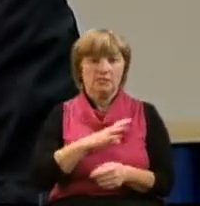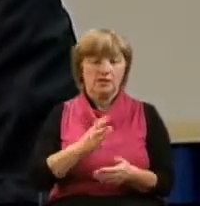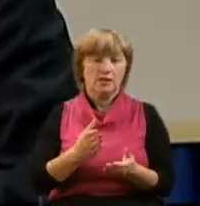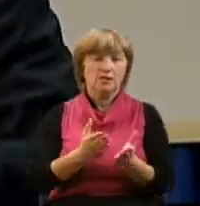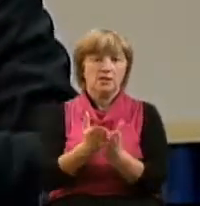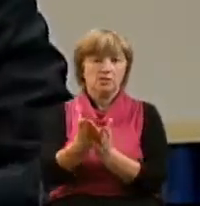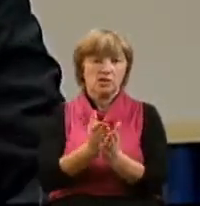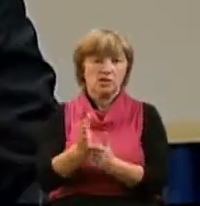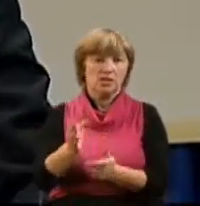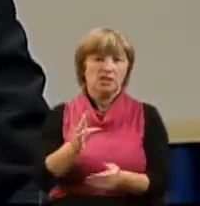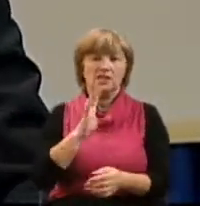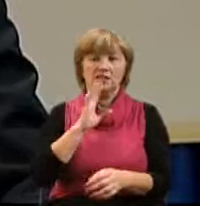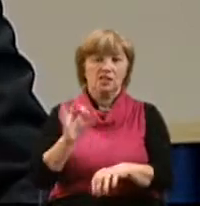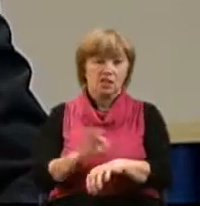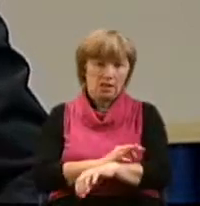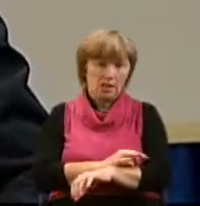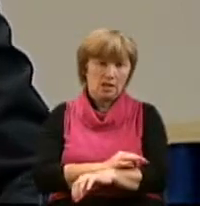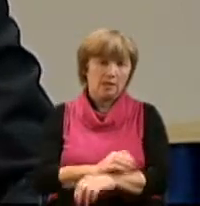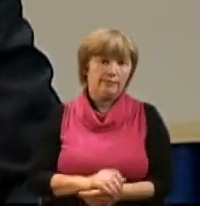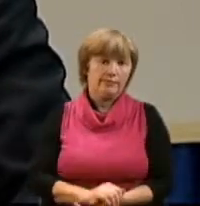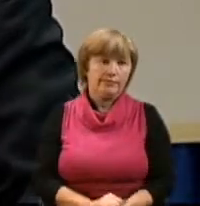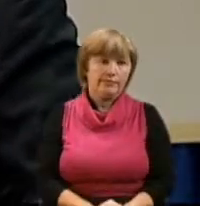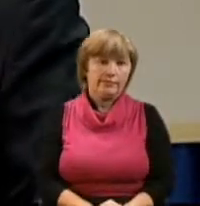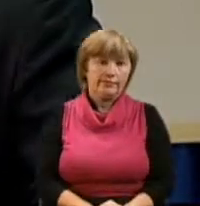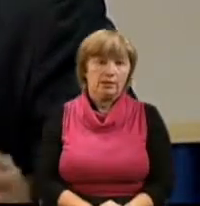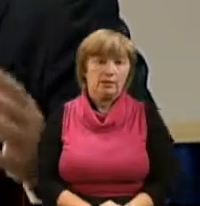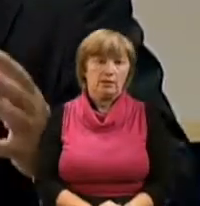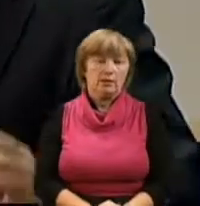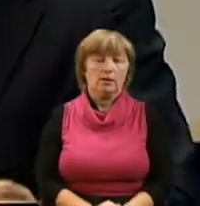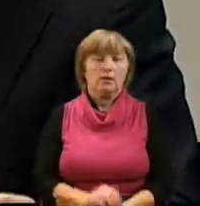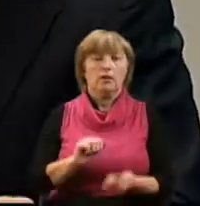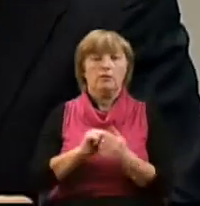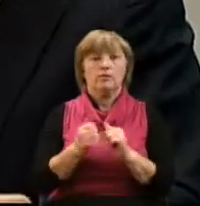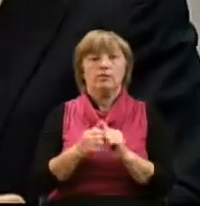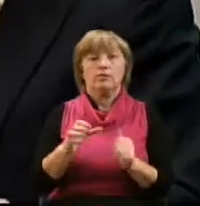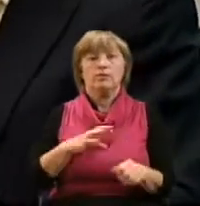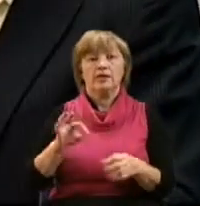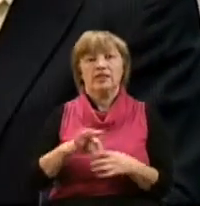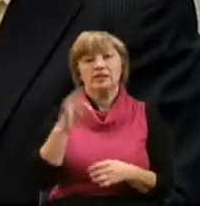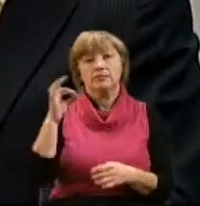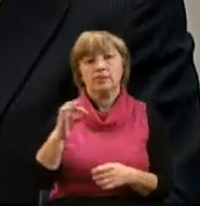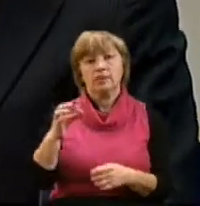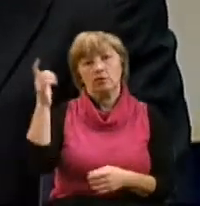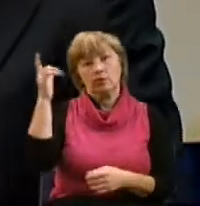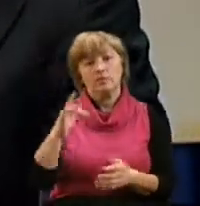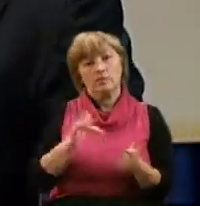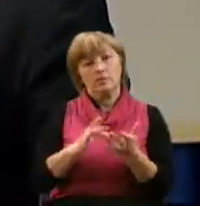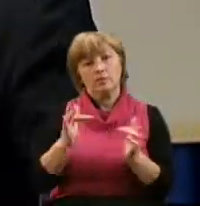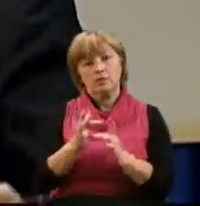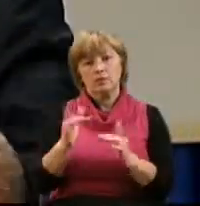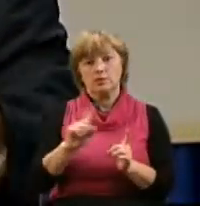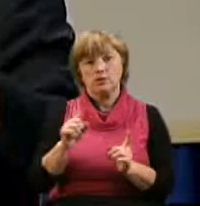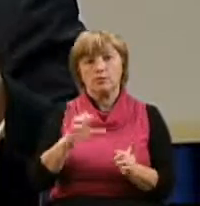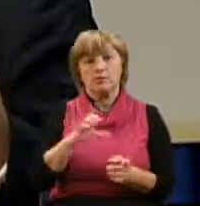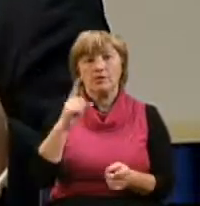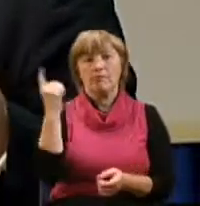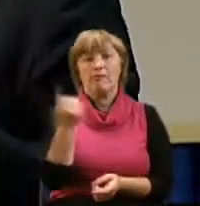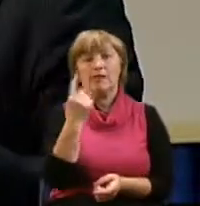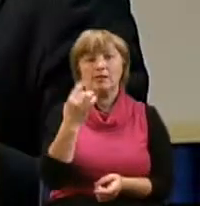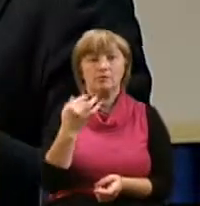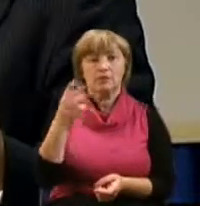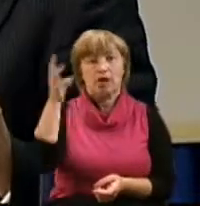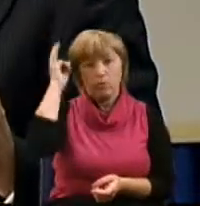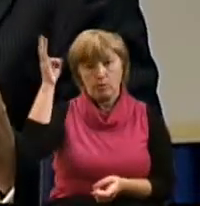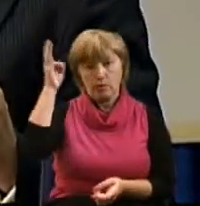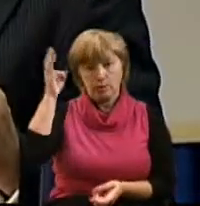И апостол Петр, он был избран Господом Иисусом Христом для того, чтобы быть первым из